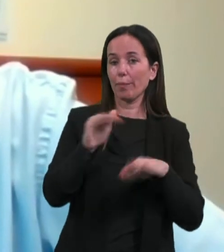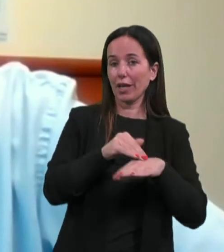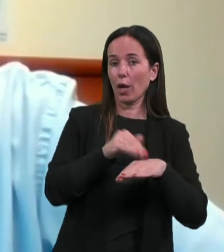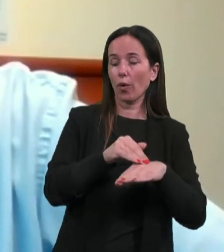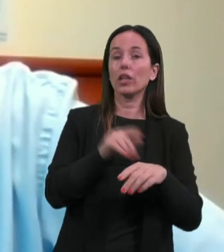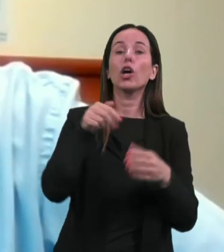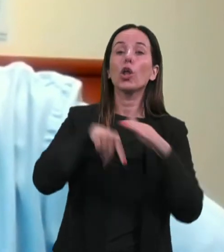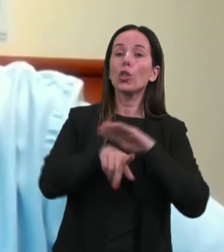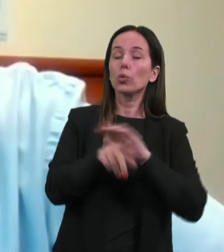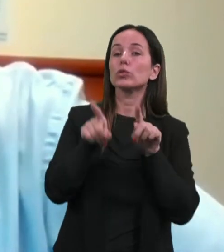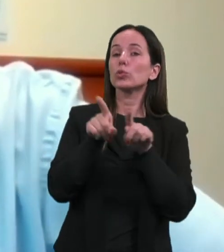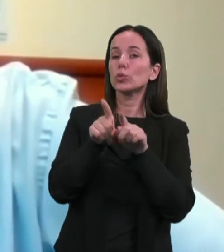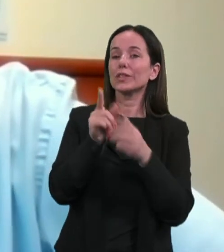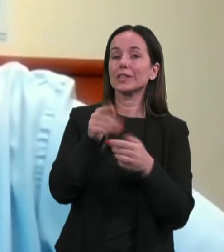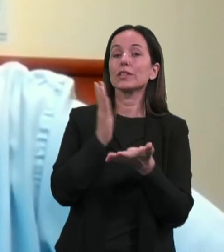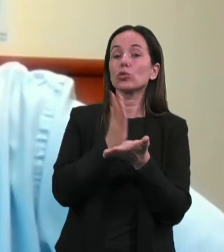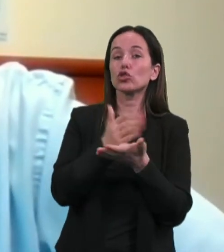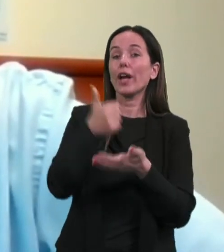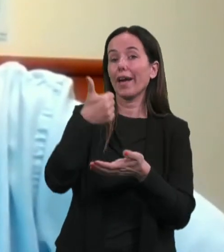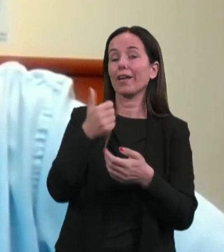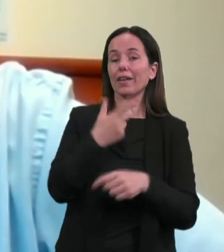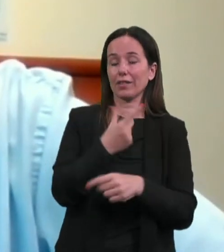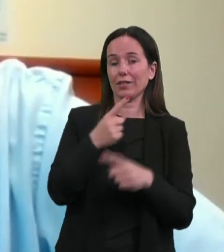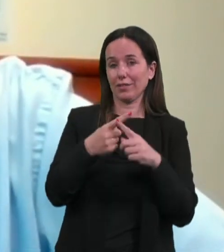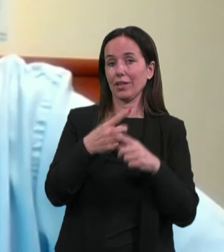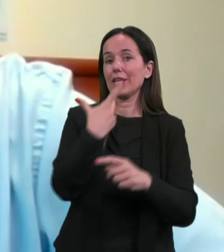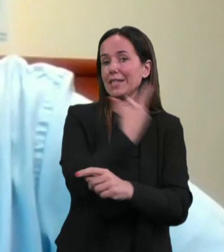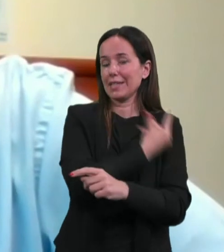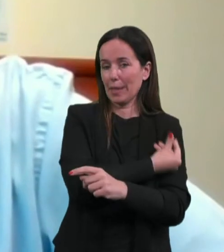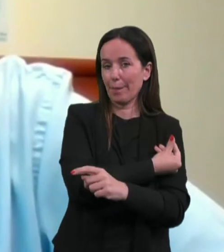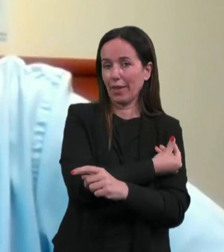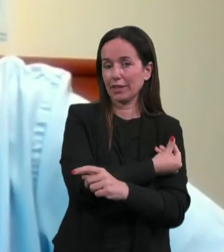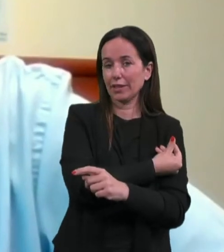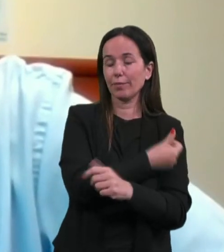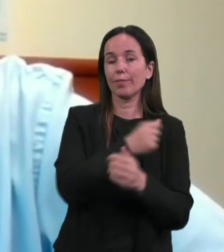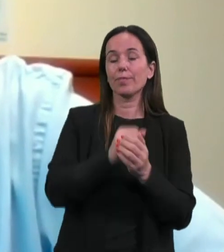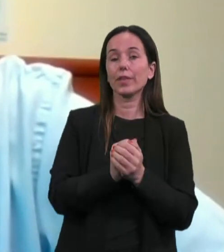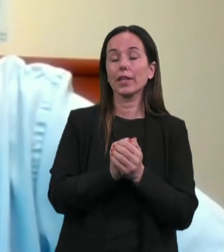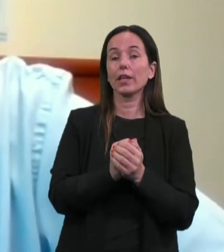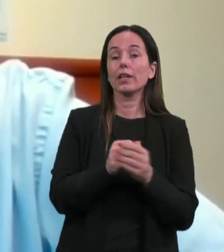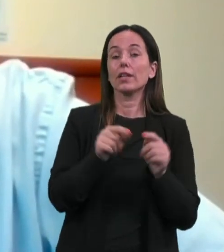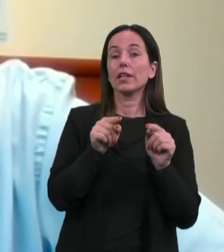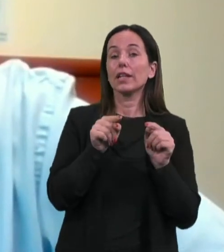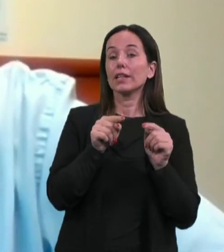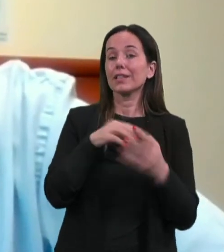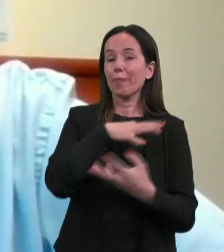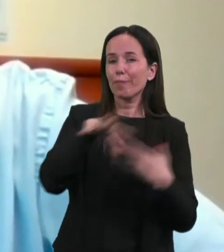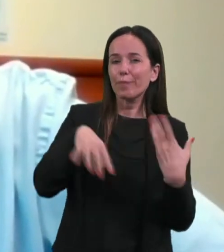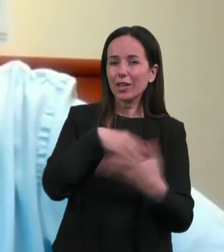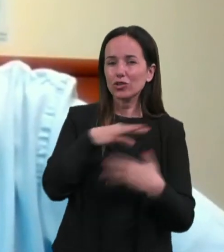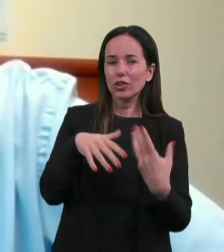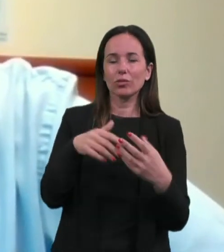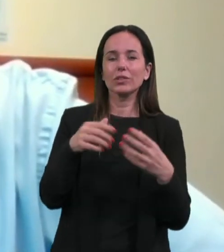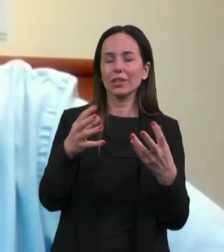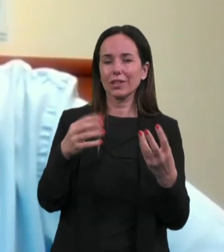tisti, ki so enkrat že cepljeni. In te mešanosti je kar